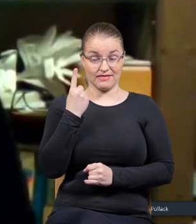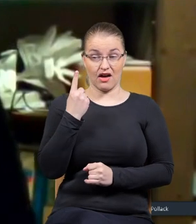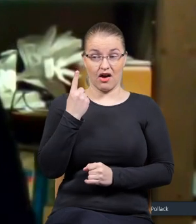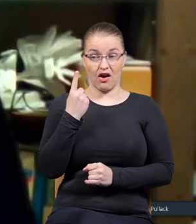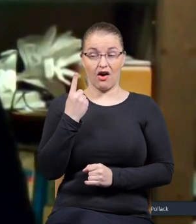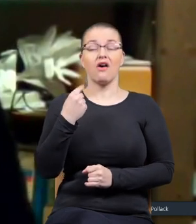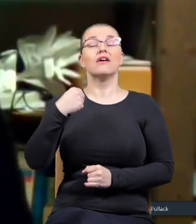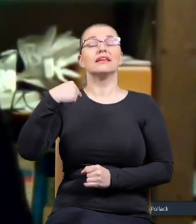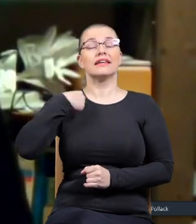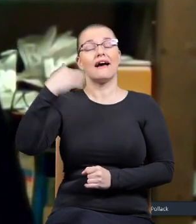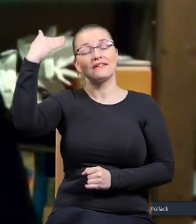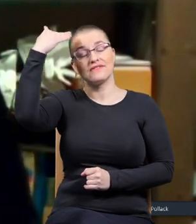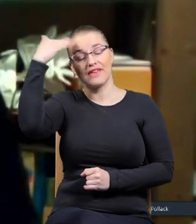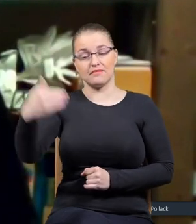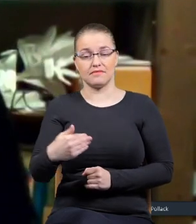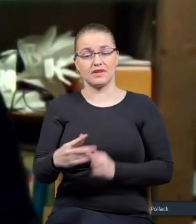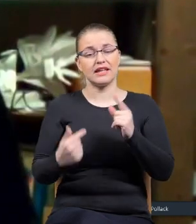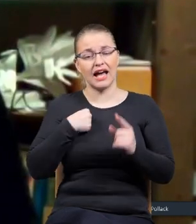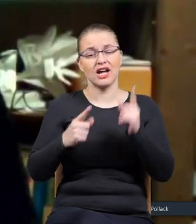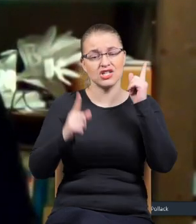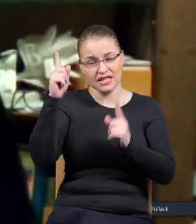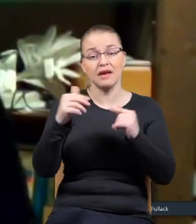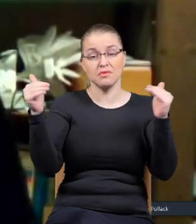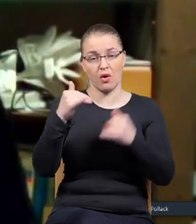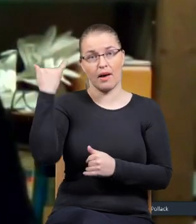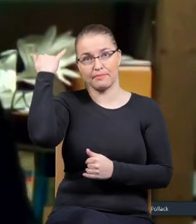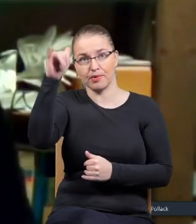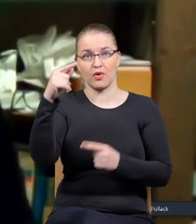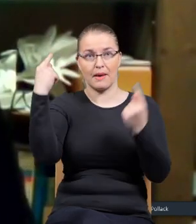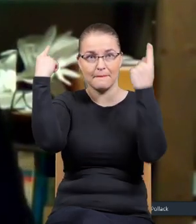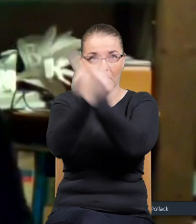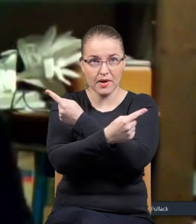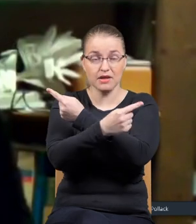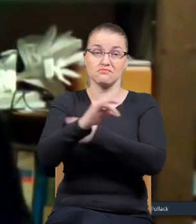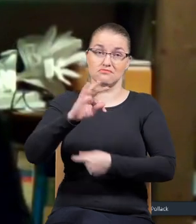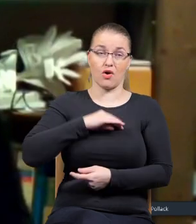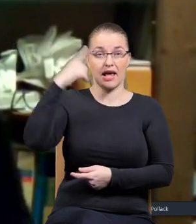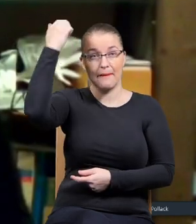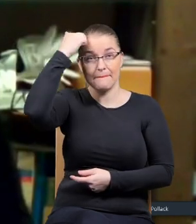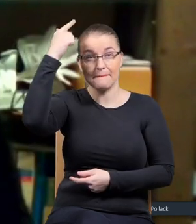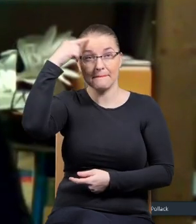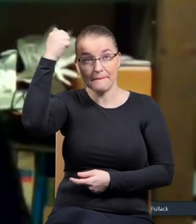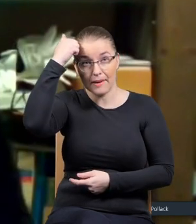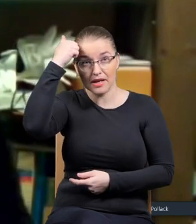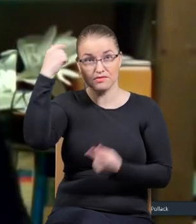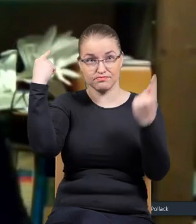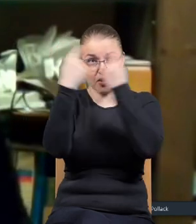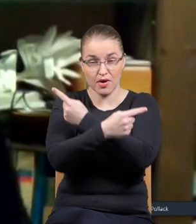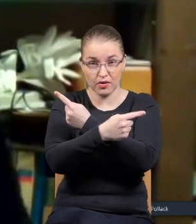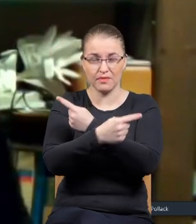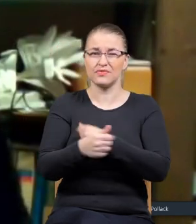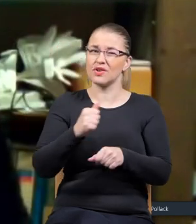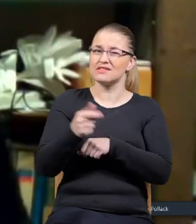ja staję sobie sprawę, że czasem ja się po prostu pomylam, że moja pamięć się pomyli. To jest taka